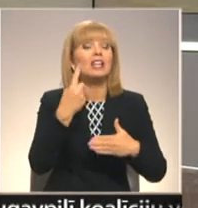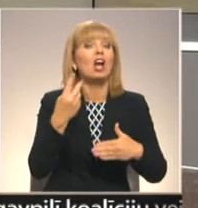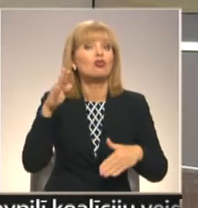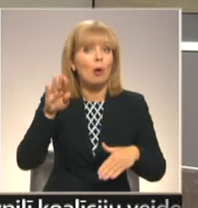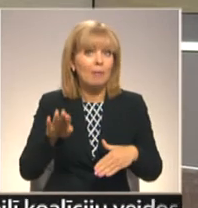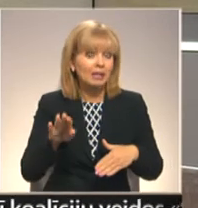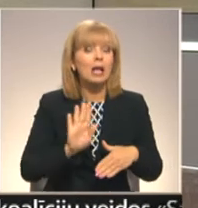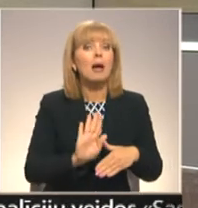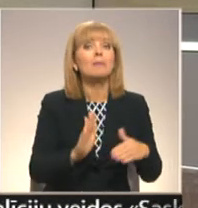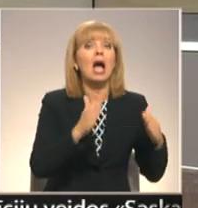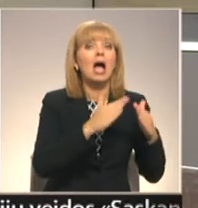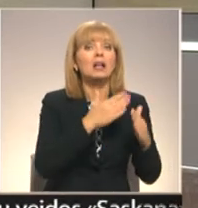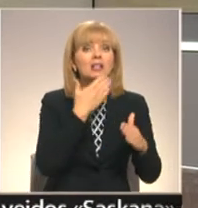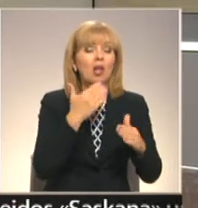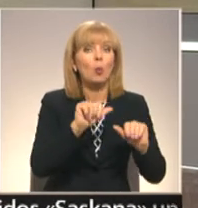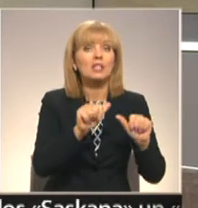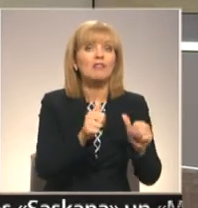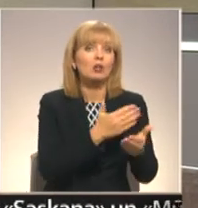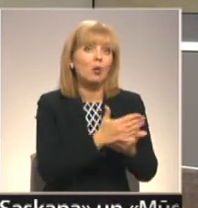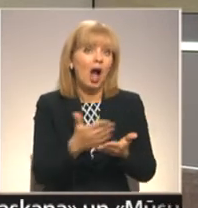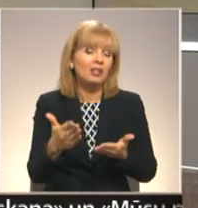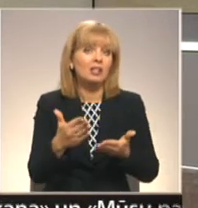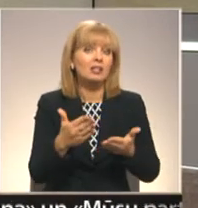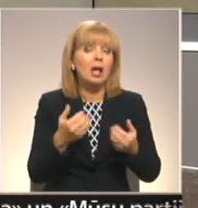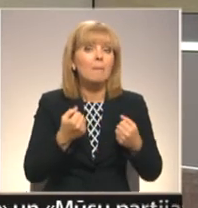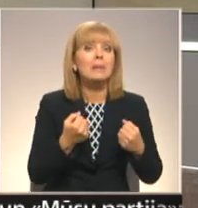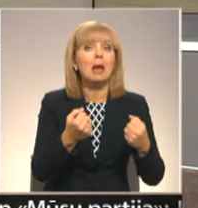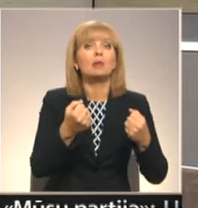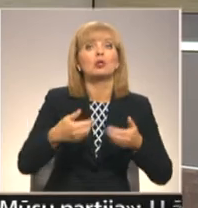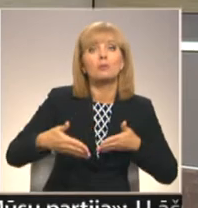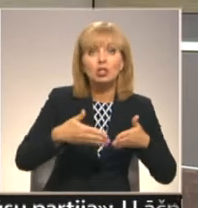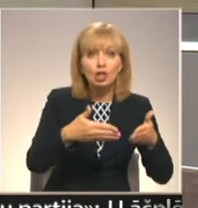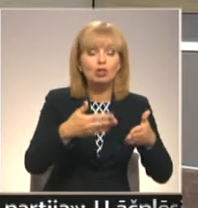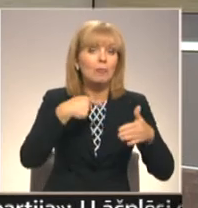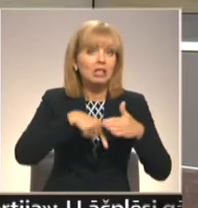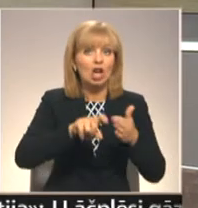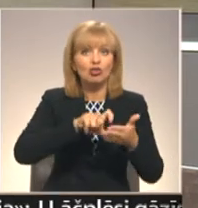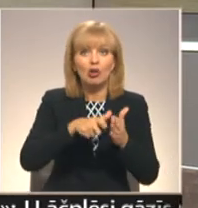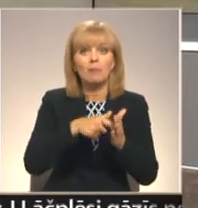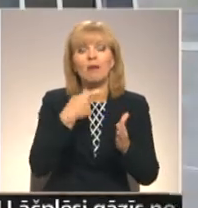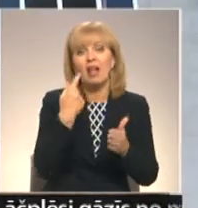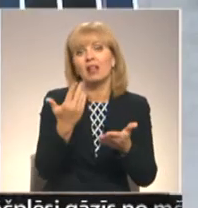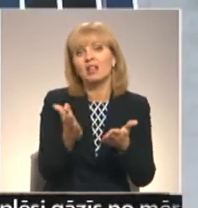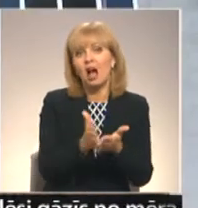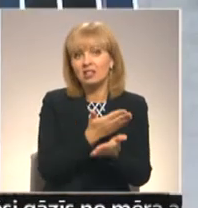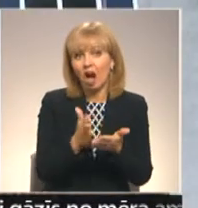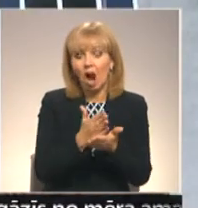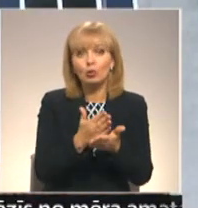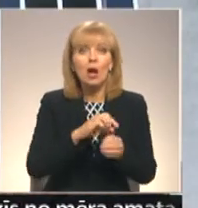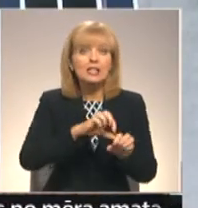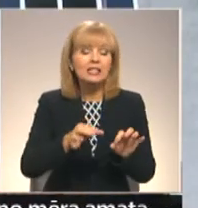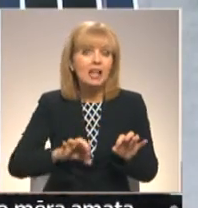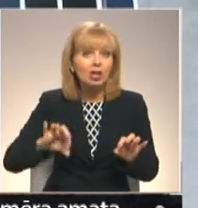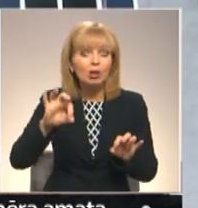piebraucamais ceļš, bet iekštelpās vēl jāskarto sanitārā tehnika. Arī par to Latgales kolēģi. Vienotā naktas